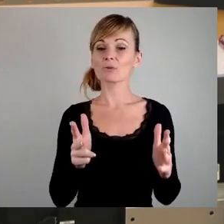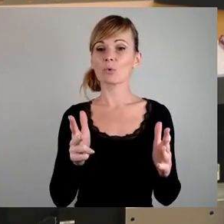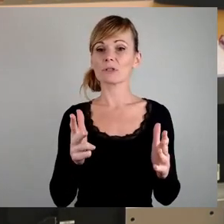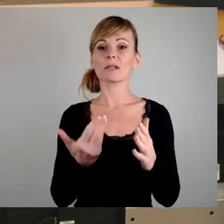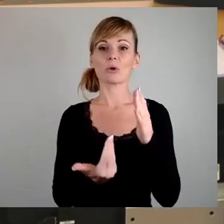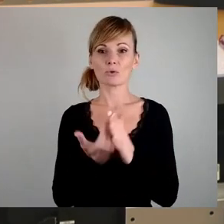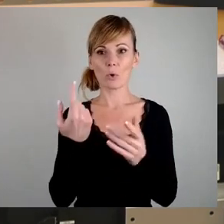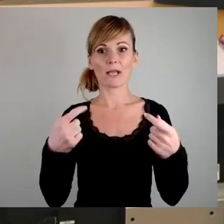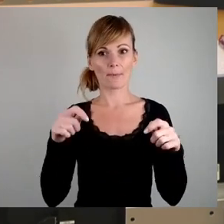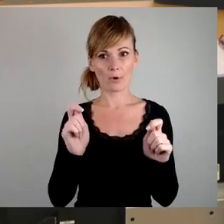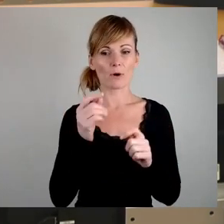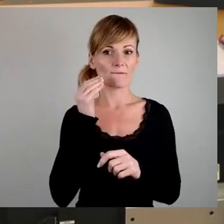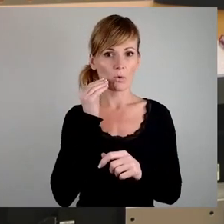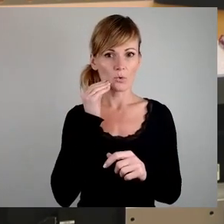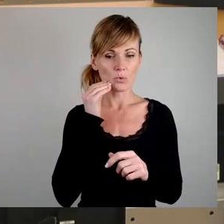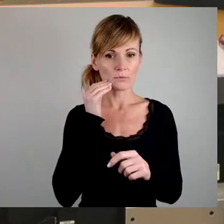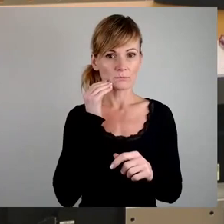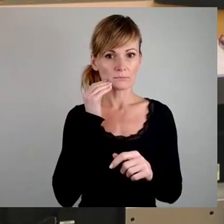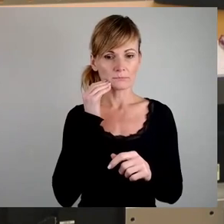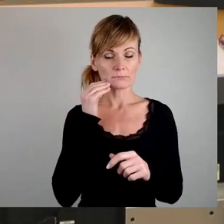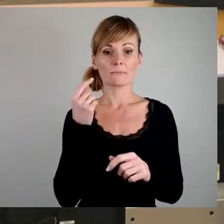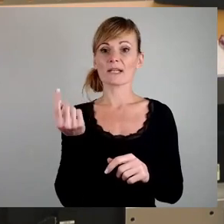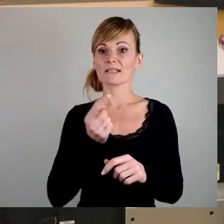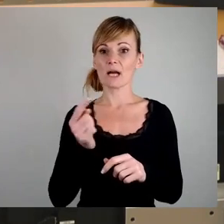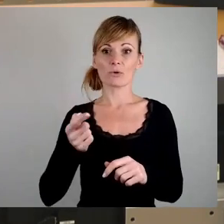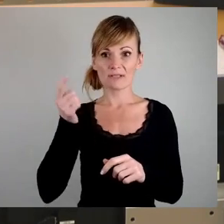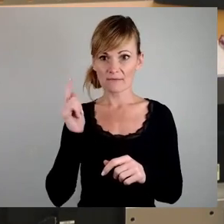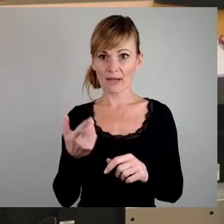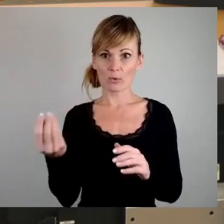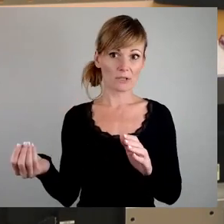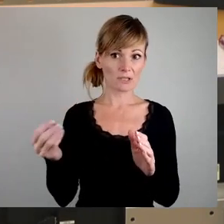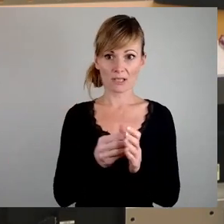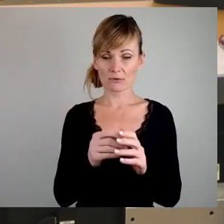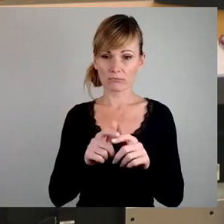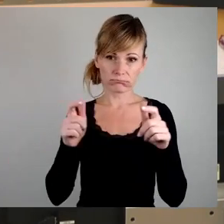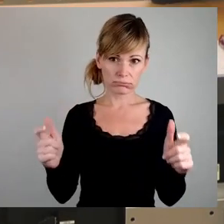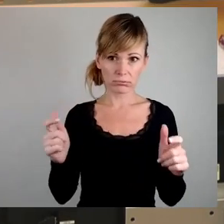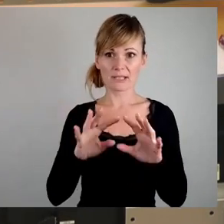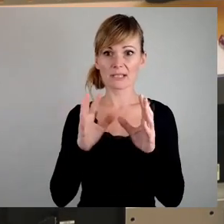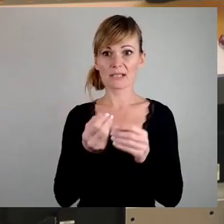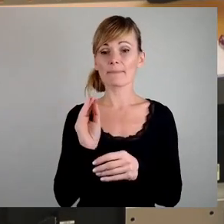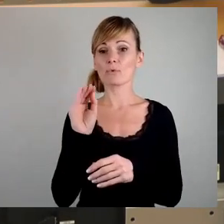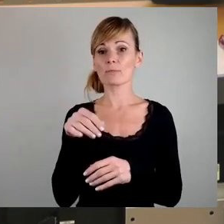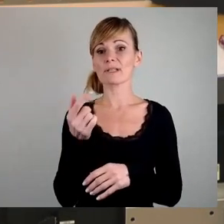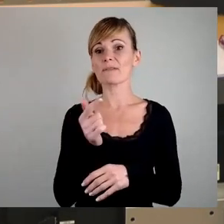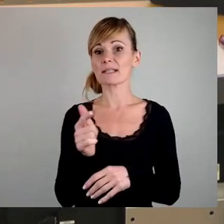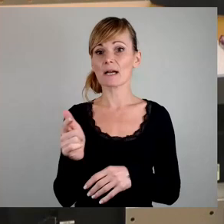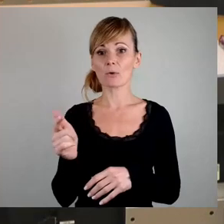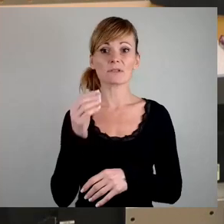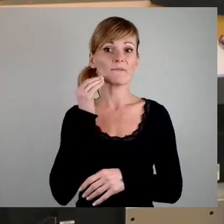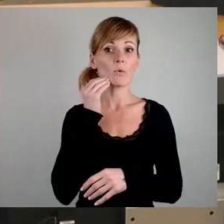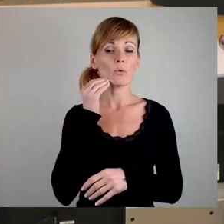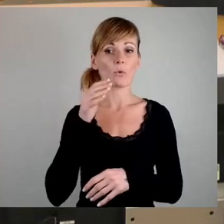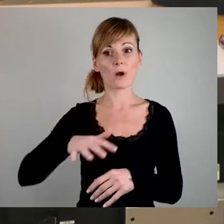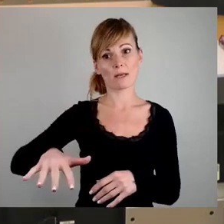mehr als verdoppeln. Das heißt, es kommt 1.200 dazu. Wir haben dann insgesamt über 2.000 Wohnungen und bei aller Kritik an